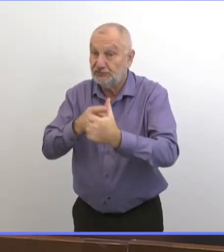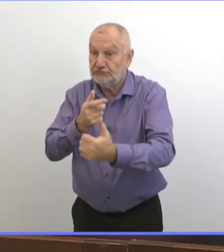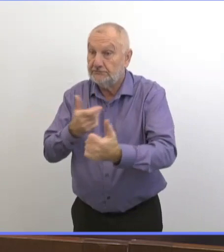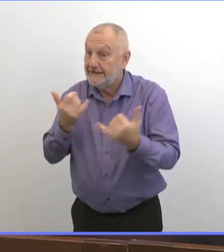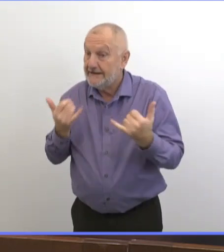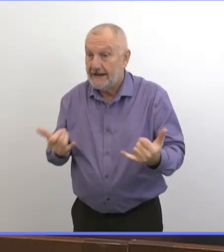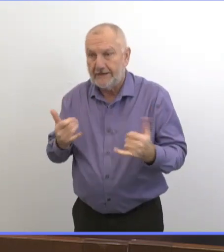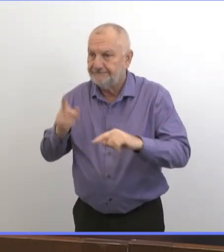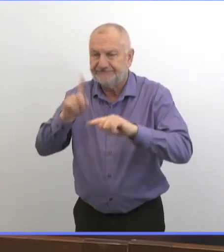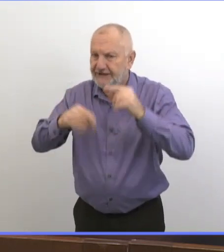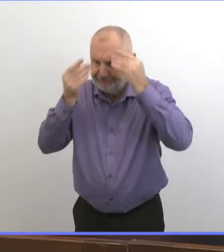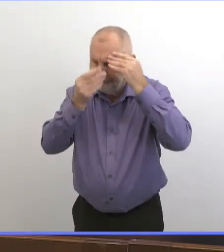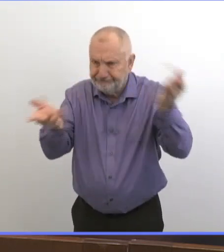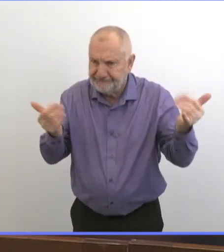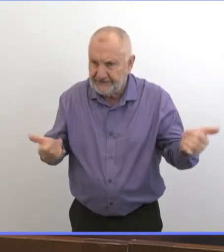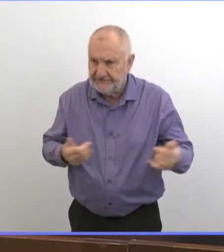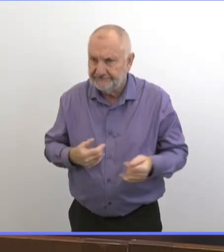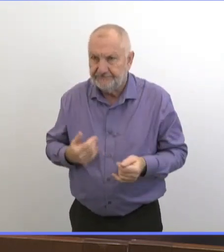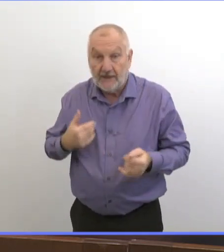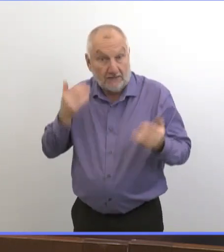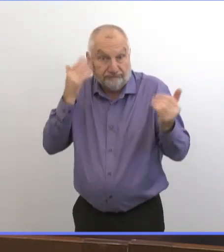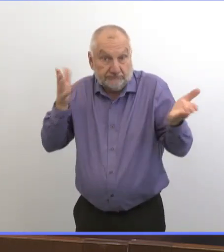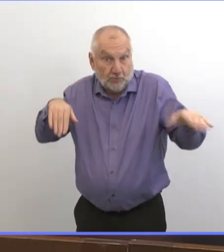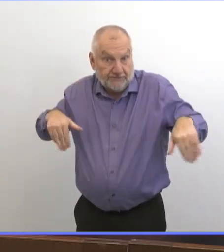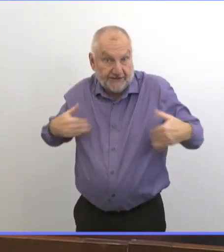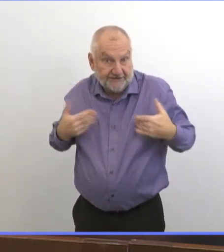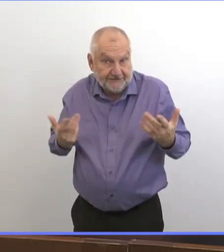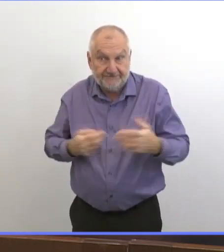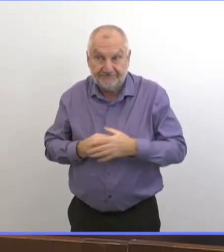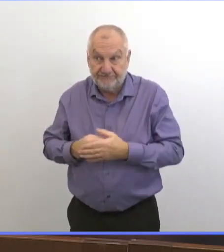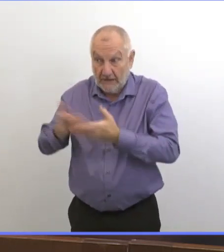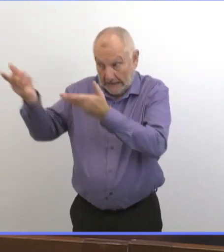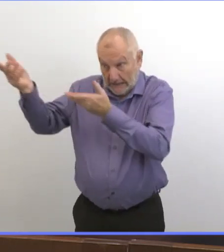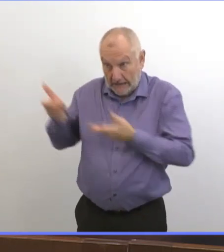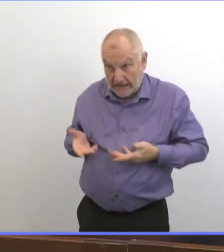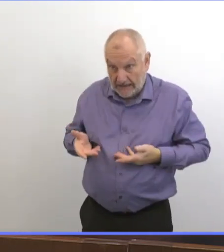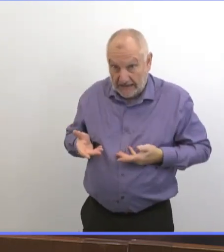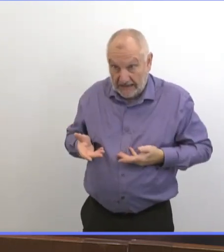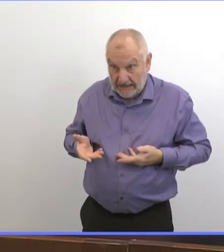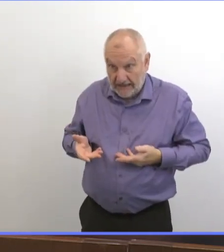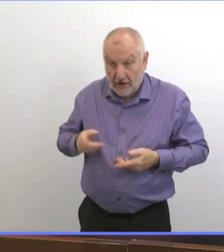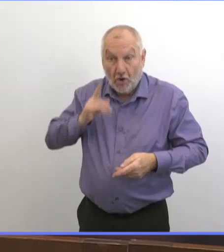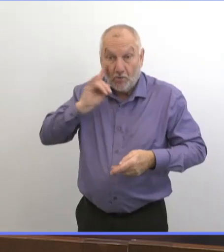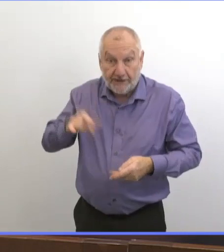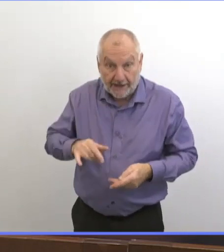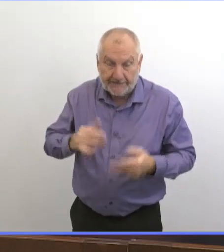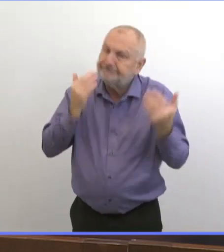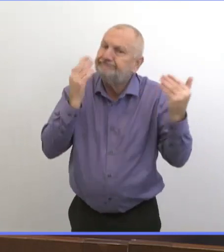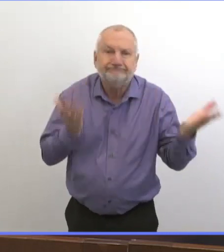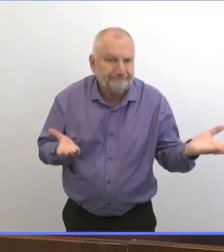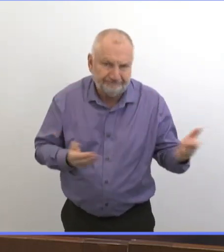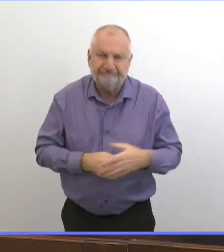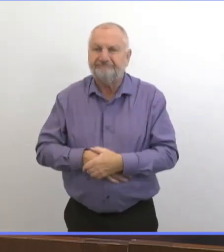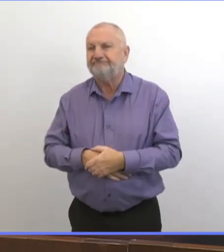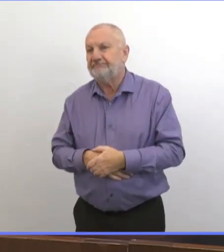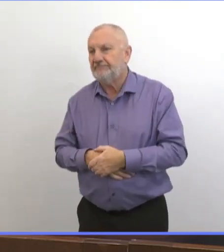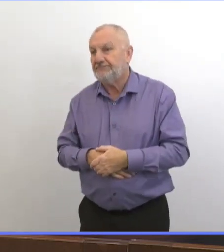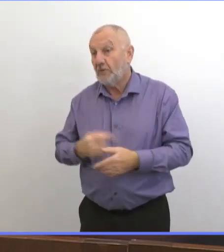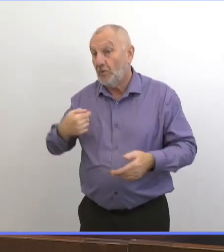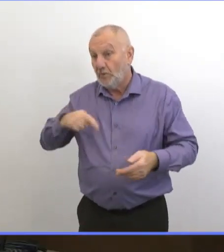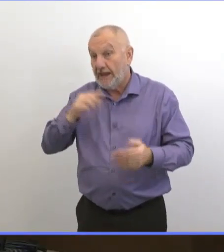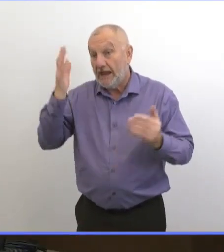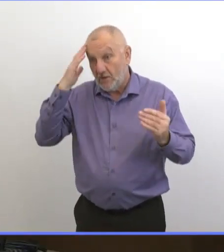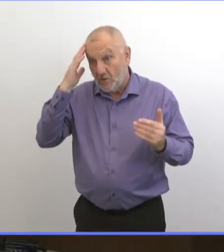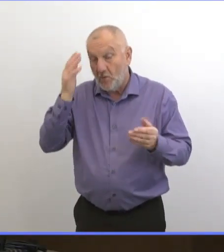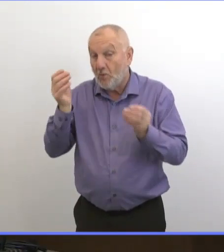Parce qu'on ne connaît pas encore les détails des quantités qu'on va recevoir. Mais plus on en sait, plus on en saura, plus